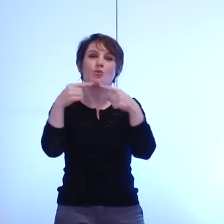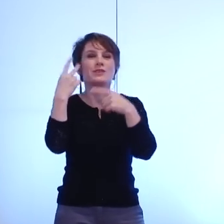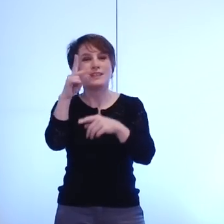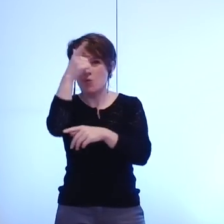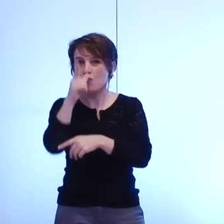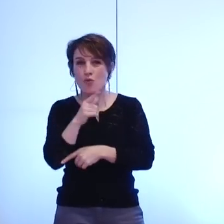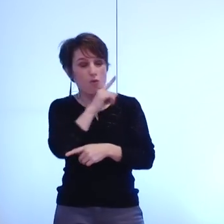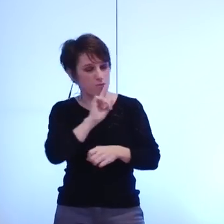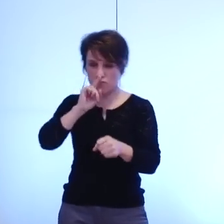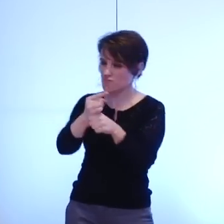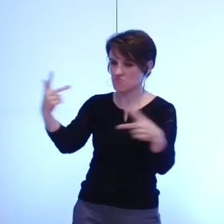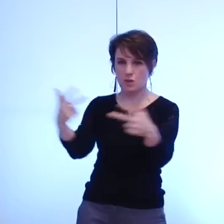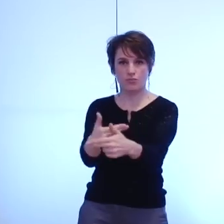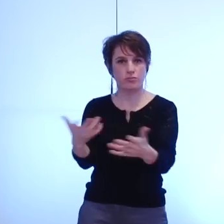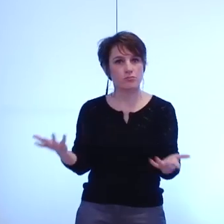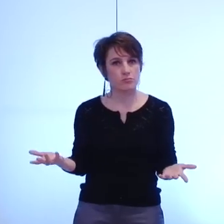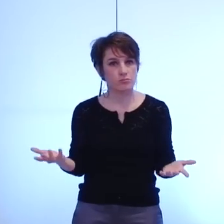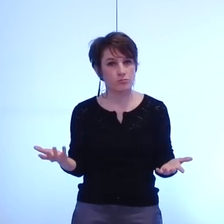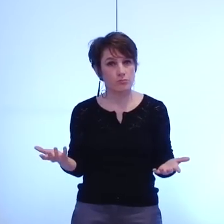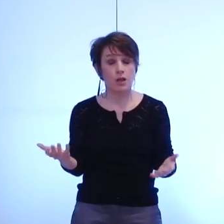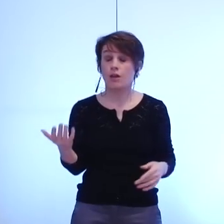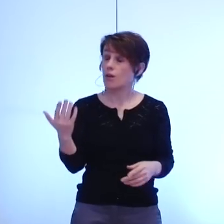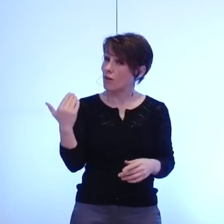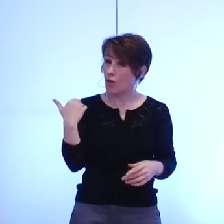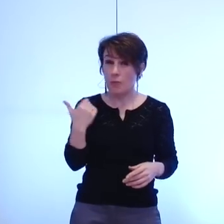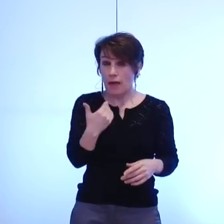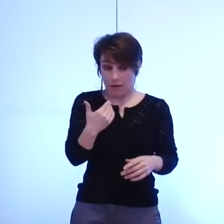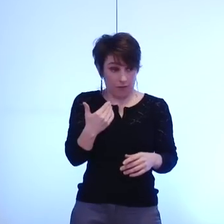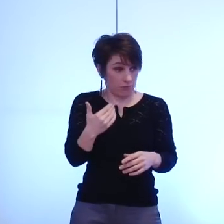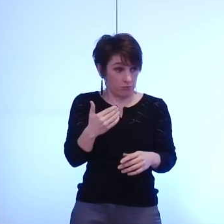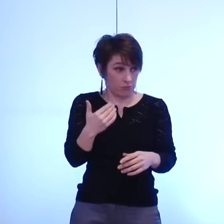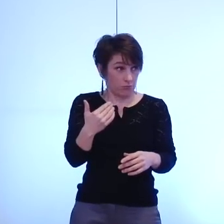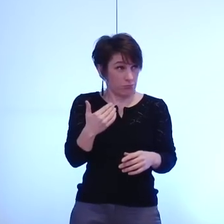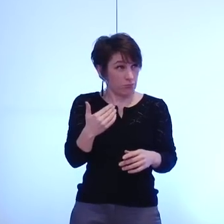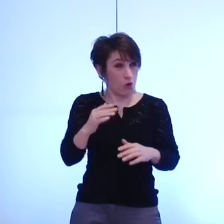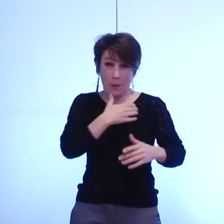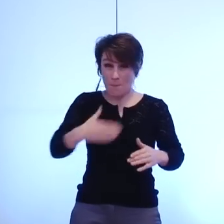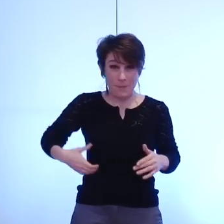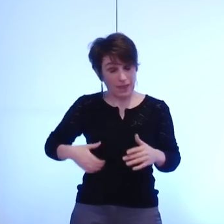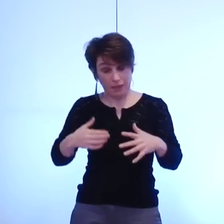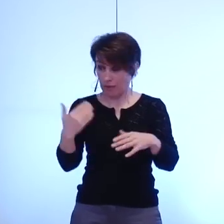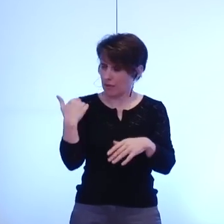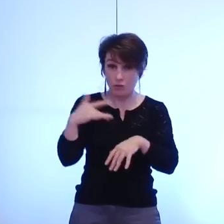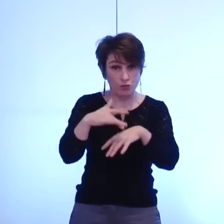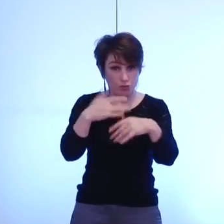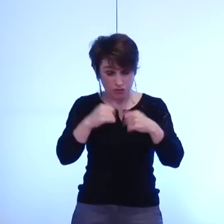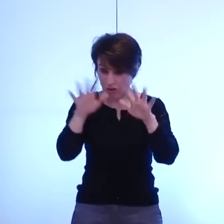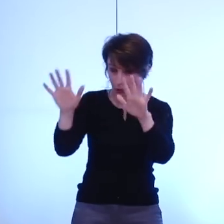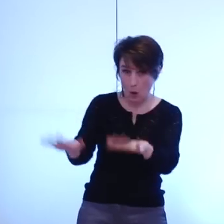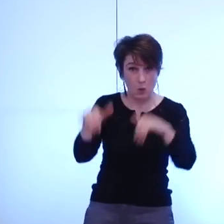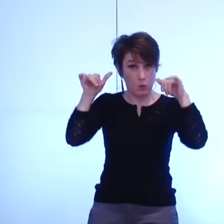La dernière fois en France qu'une collectivité territoriale s'est désengagée ainsi unilatéralement complètement